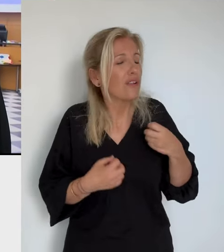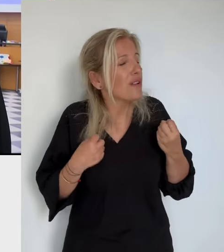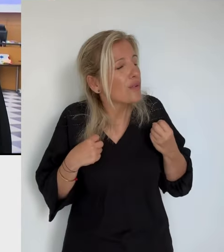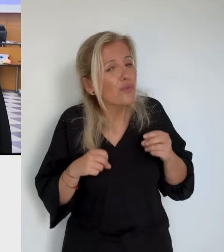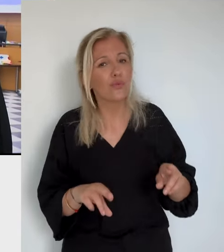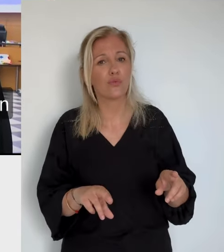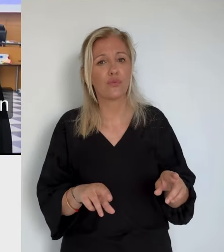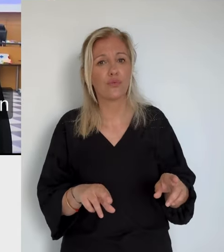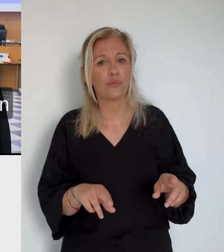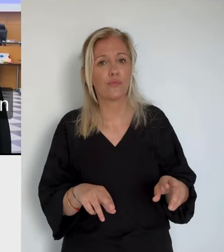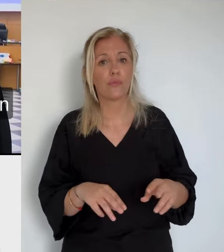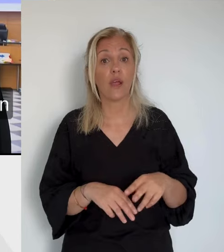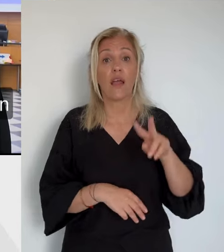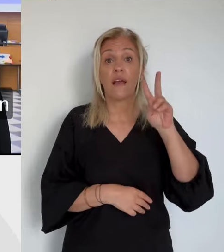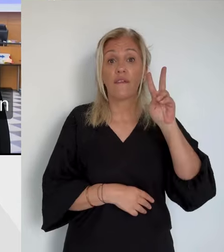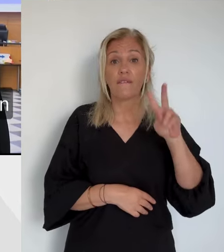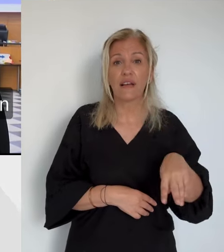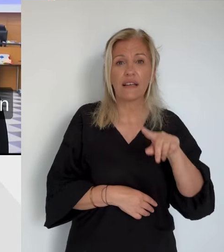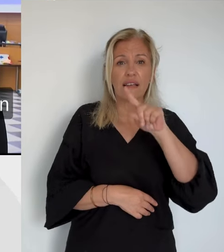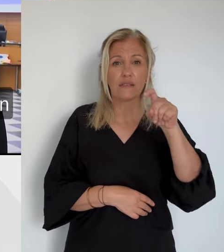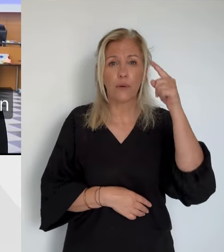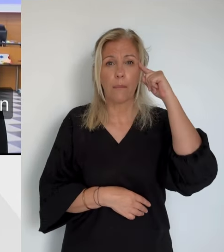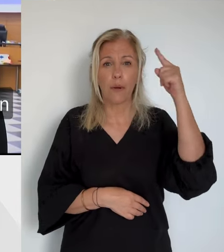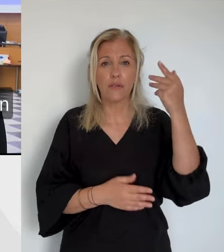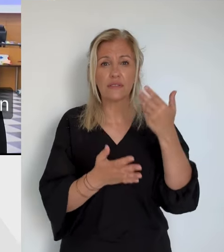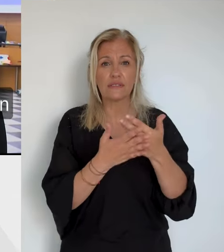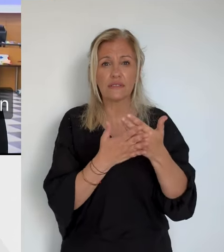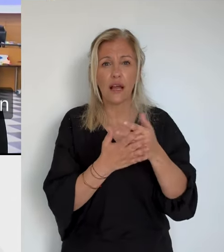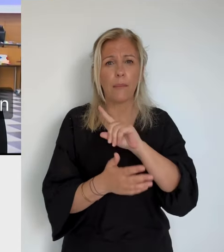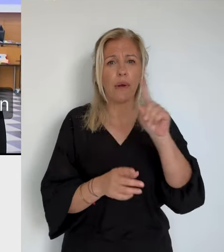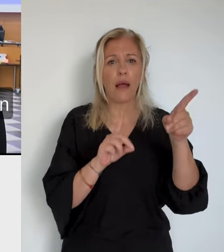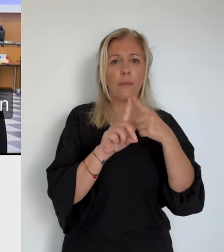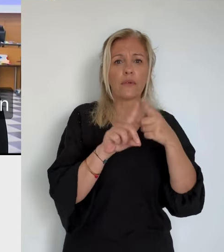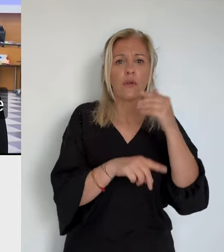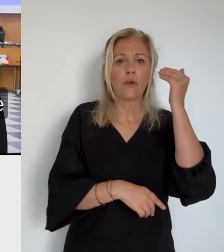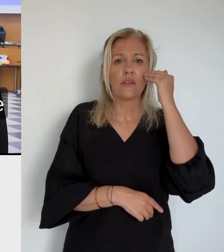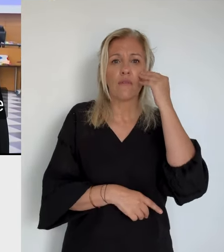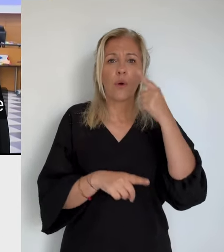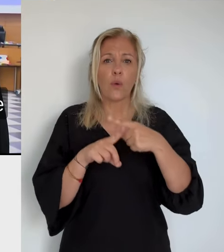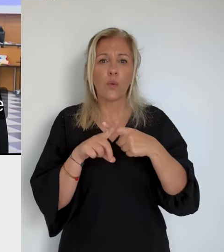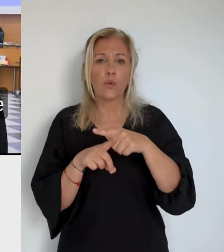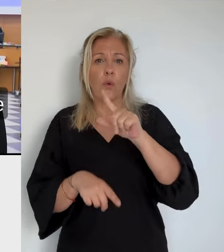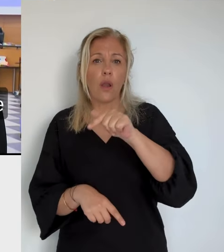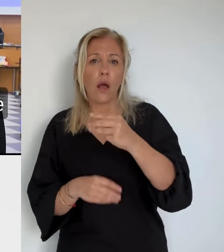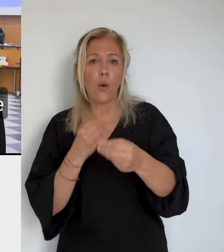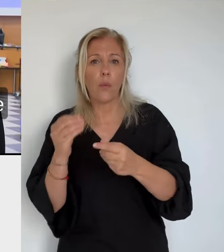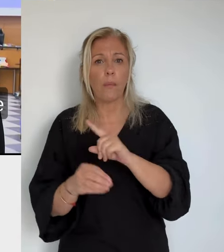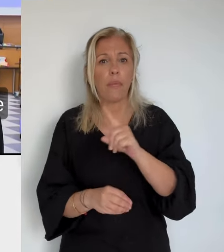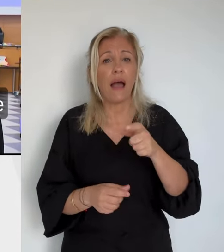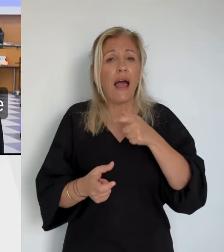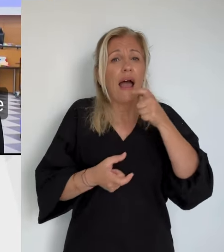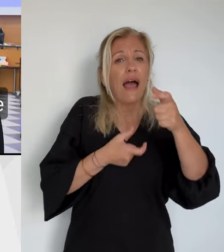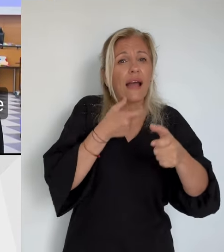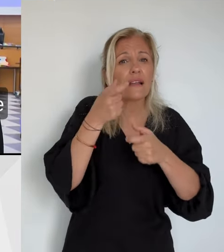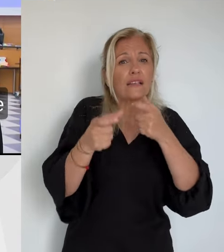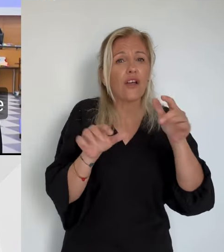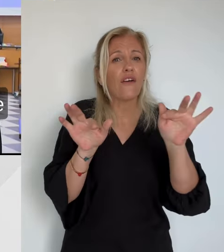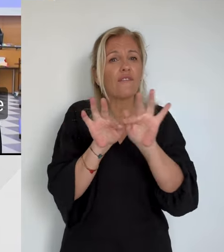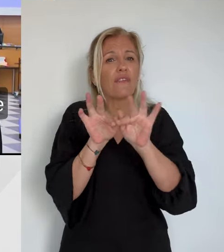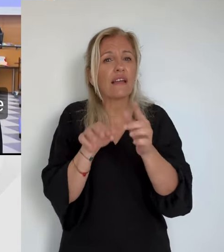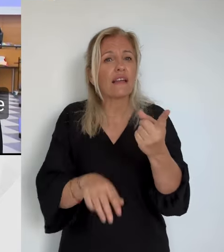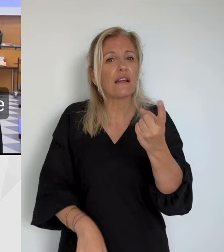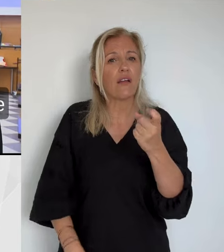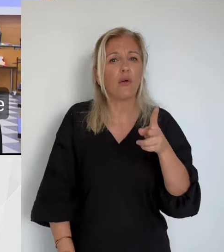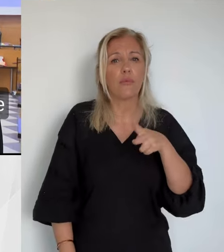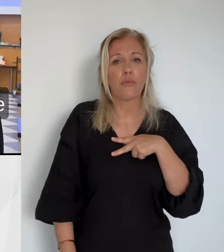oui ou non il avait un couteau, l'agresseur, le frère de mon client. La véritable question, c'est de savoir est-ce que Thomas Iblot